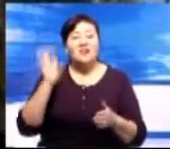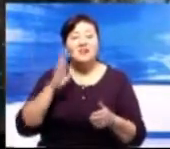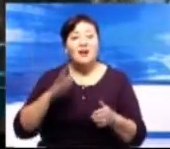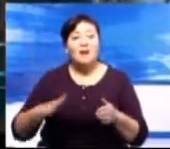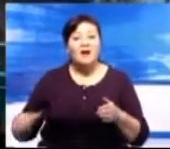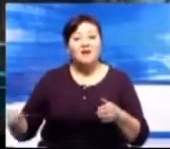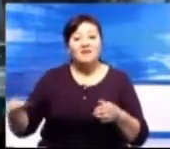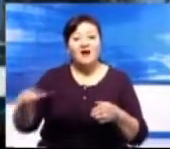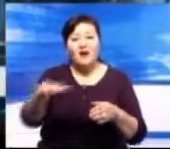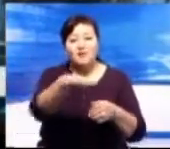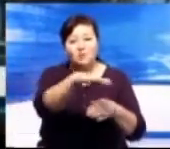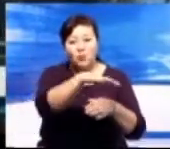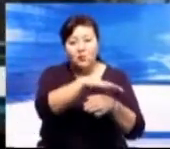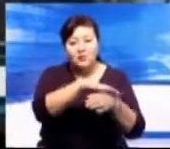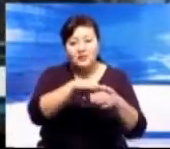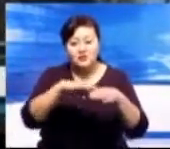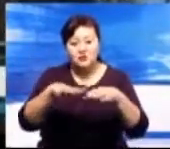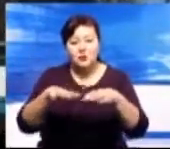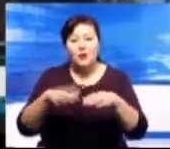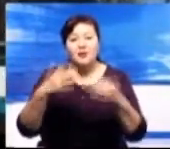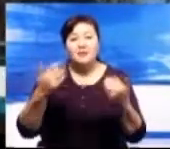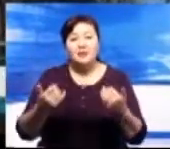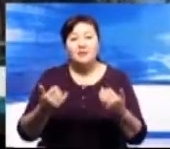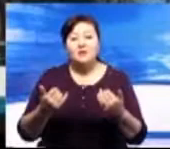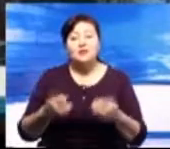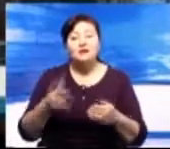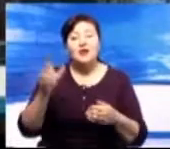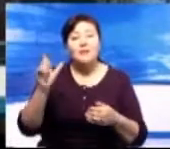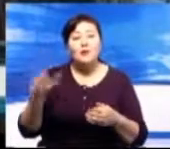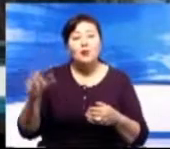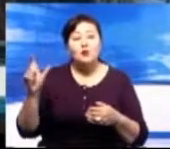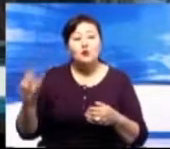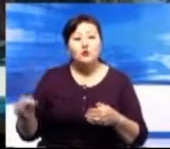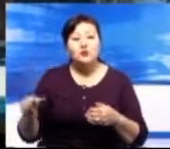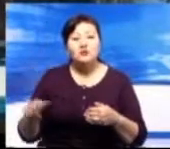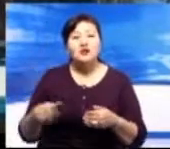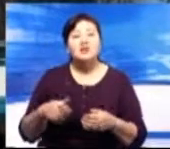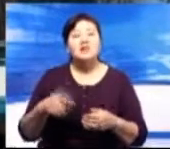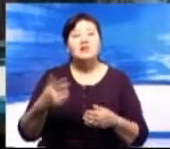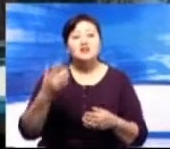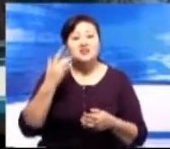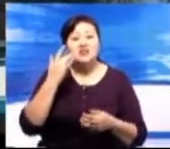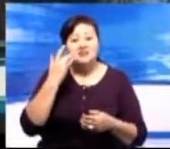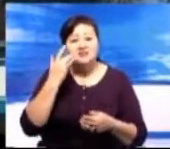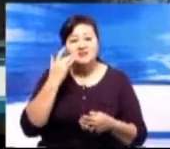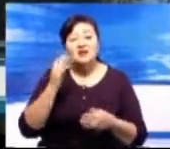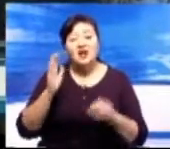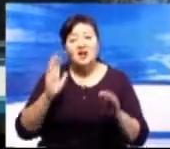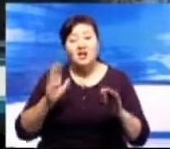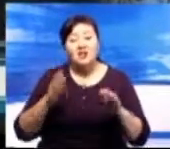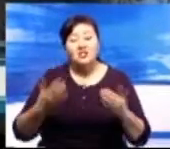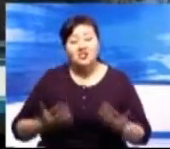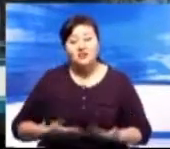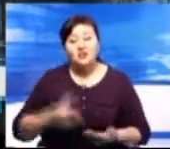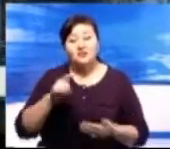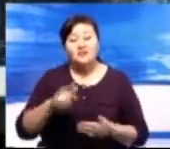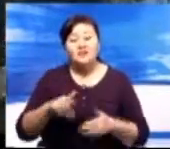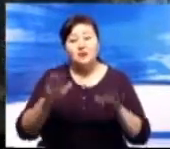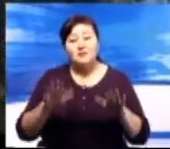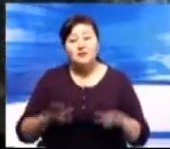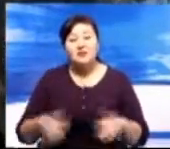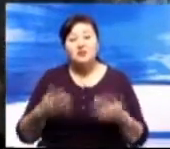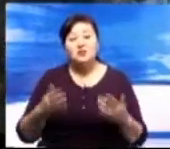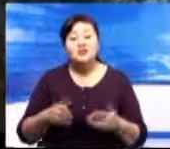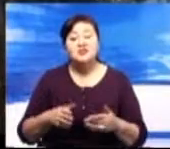учитывать, что в последние годы здесь заселяются люди на постоянное место жительства, проблема остается очень остро. Если данный орык перемерзнет,